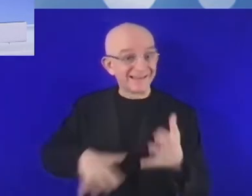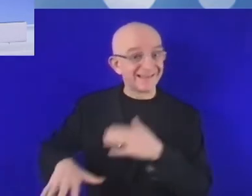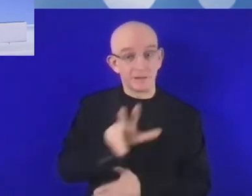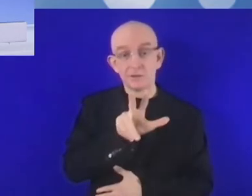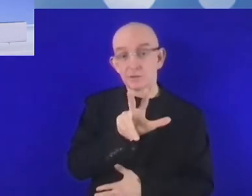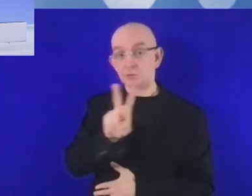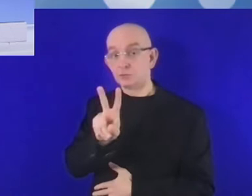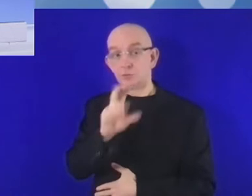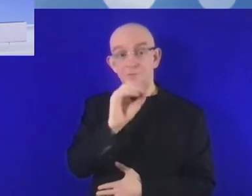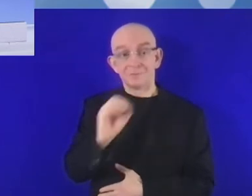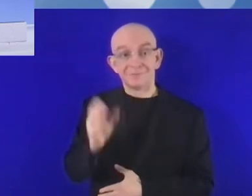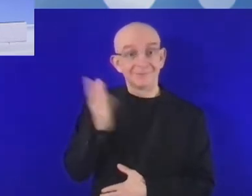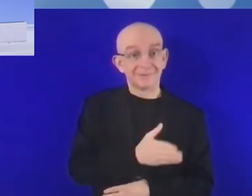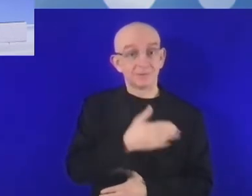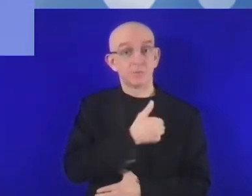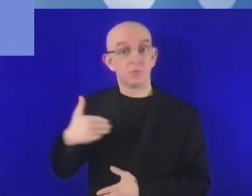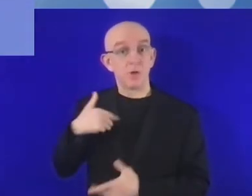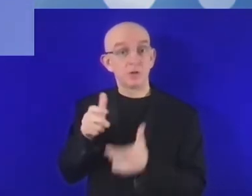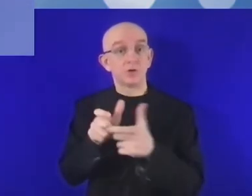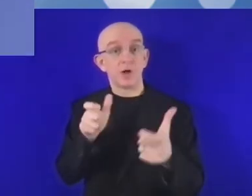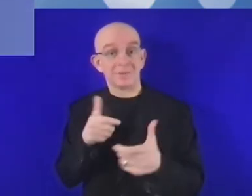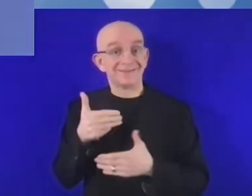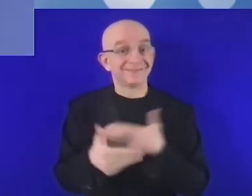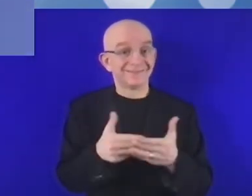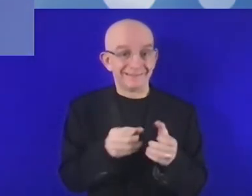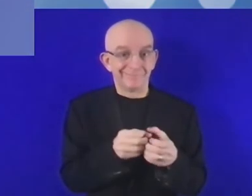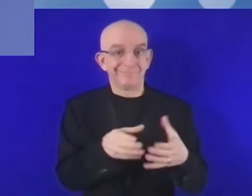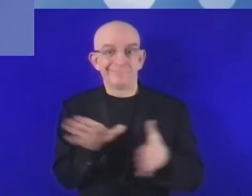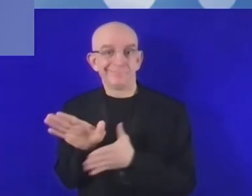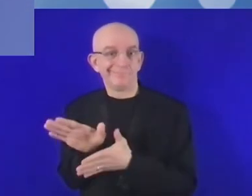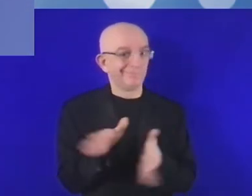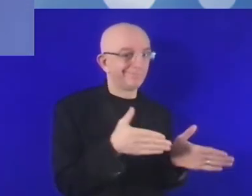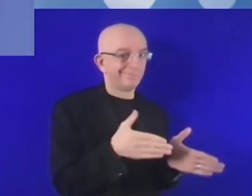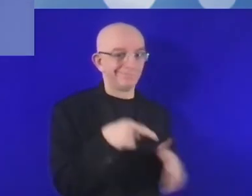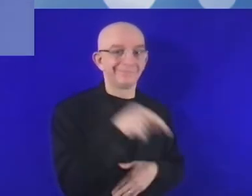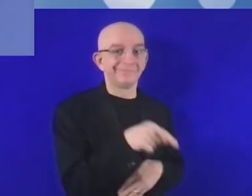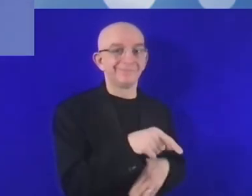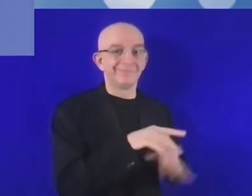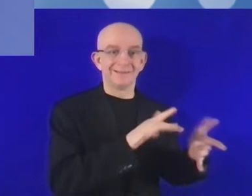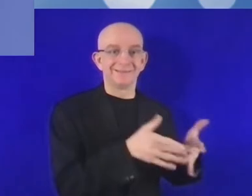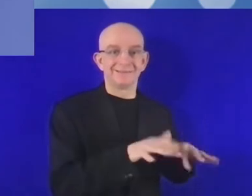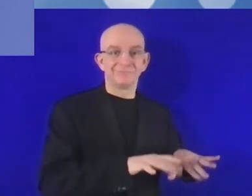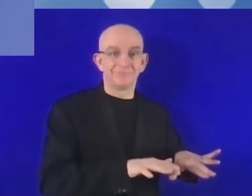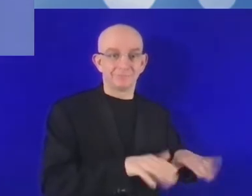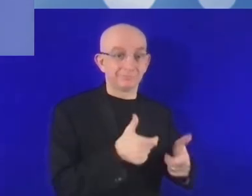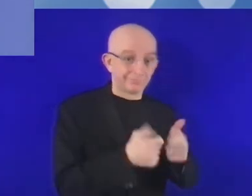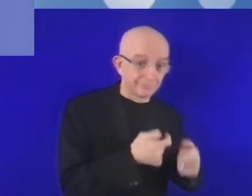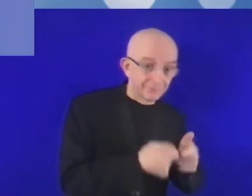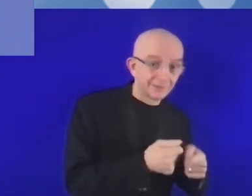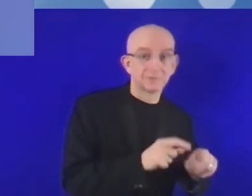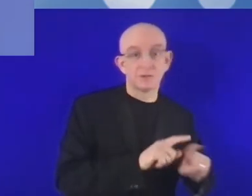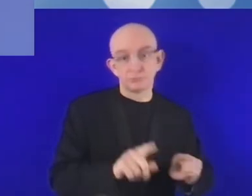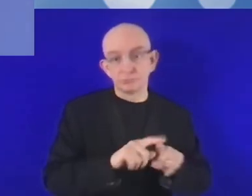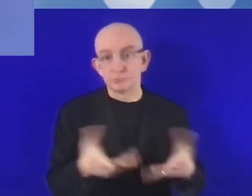korzystać albo natężyło swoje wykorzystanie internetu do prowadzenia działalności.